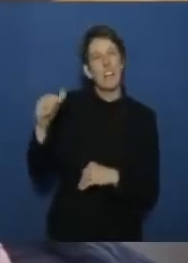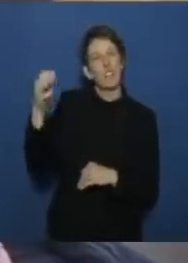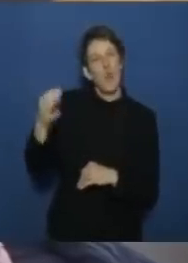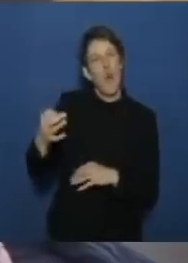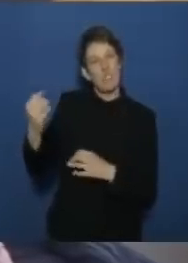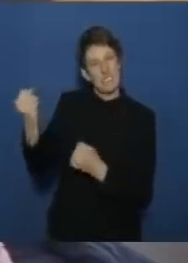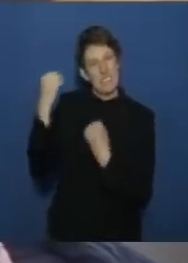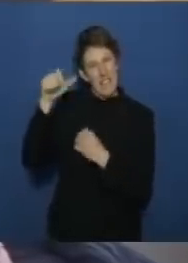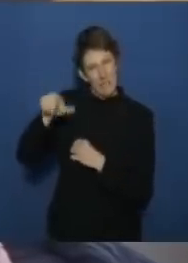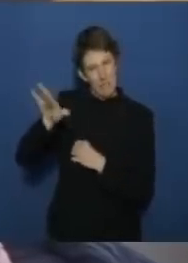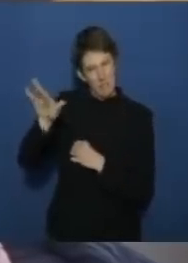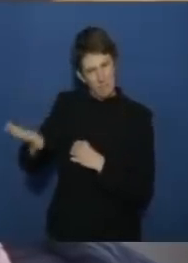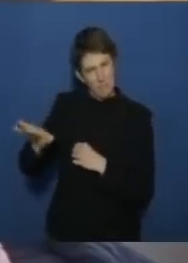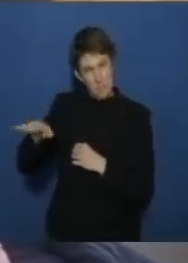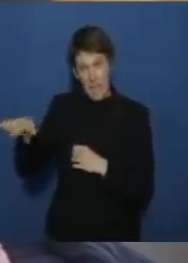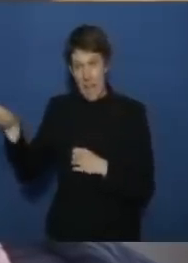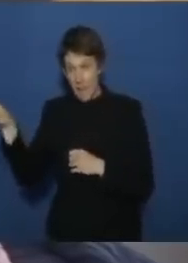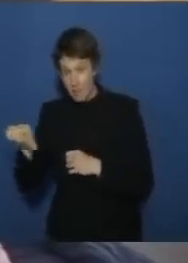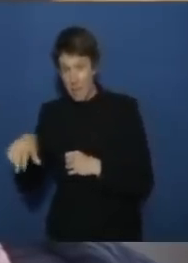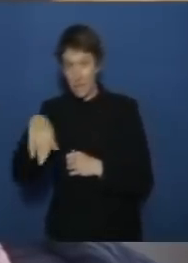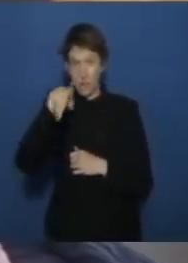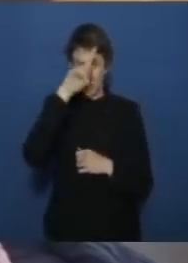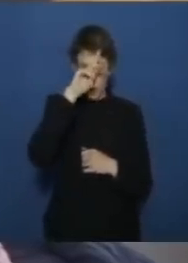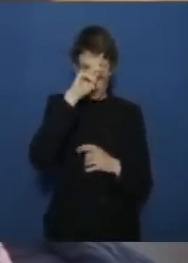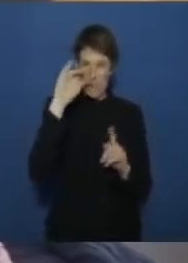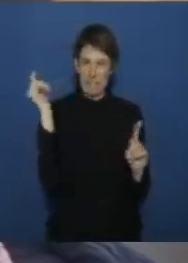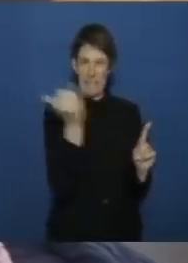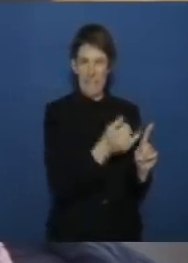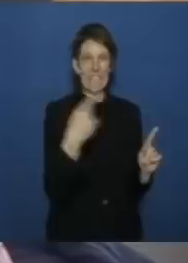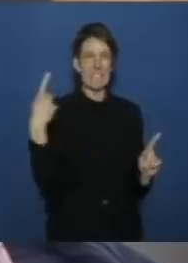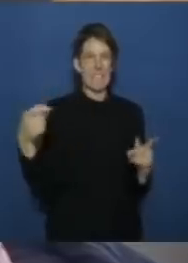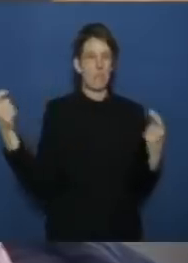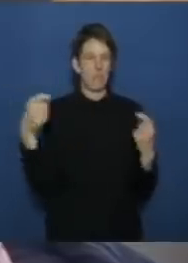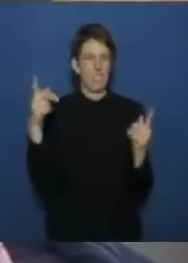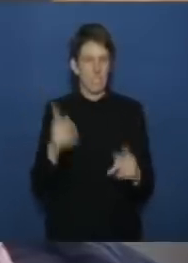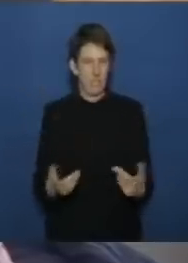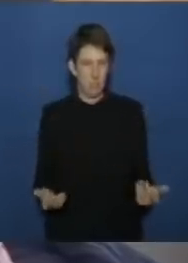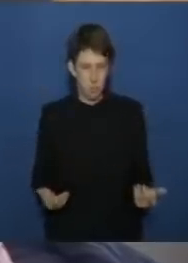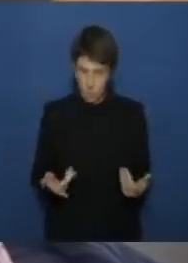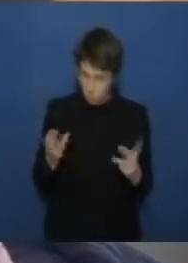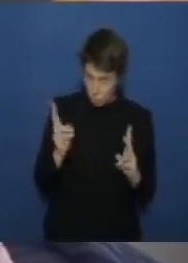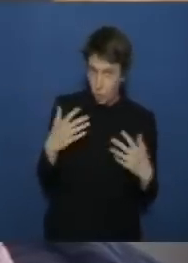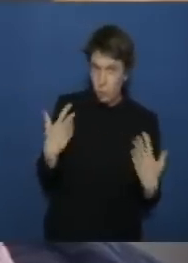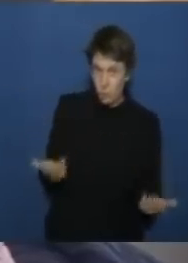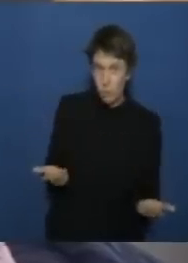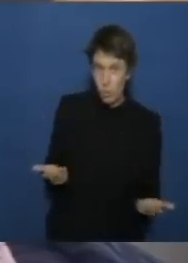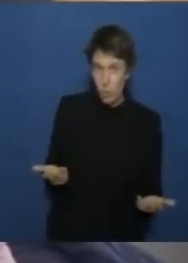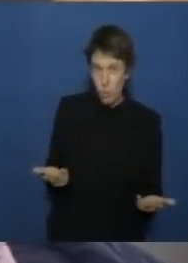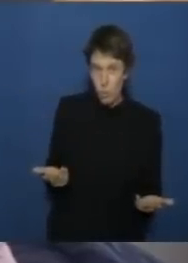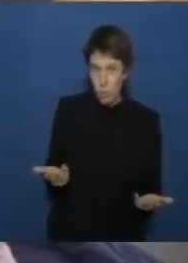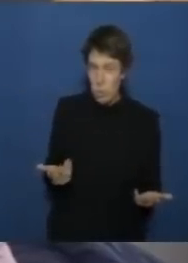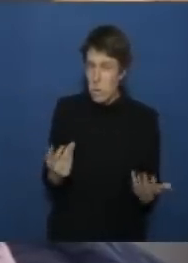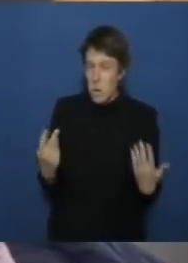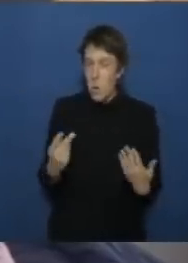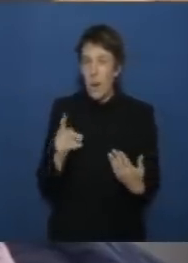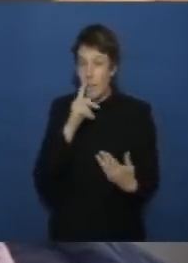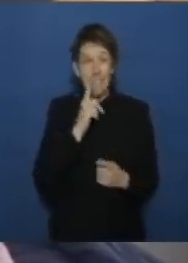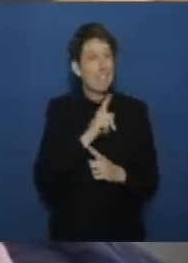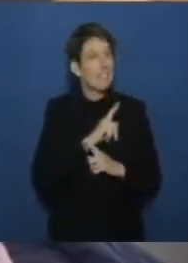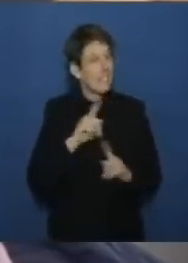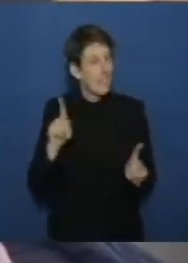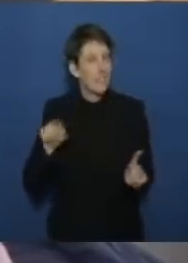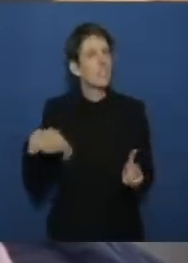reise nach deutschland also von afghanistan nach deutschland selber finanzieren müssen ist das korrekt beziehungsweise wenn nicht